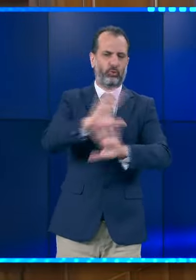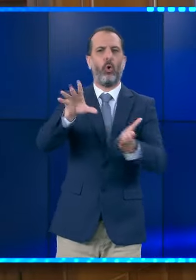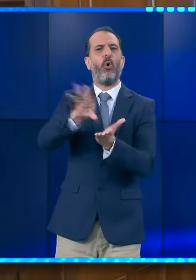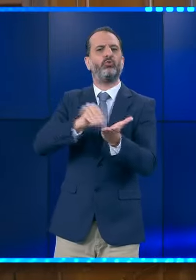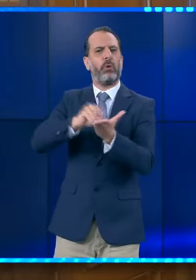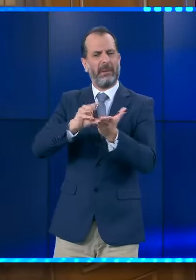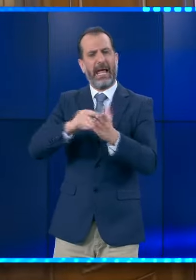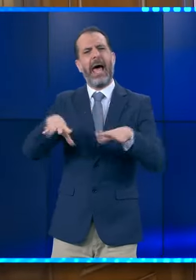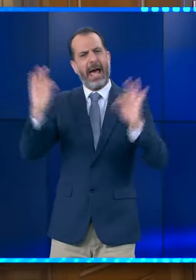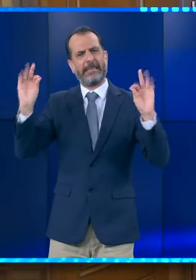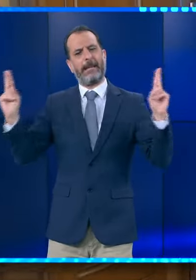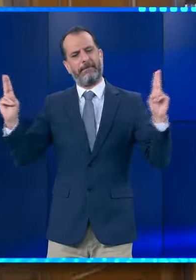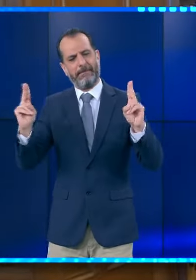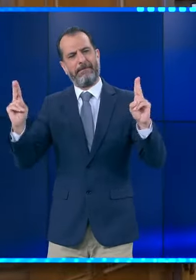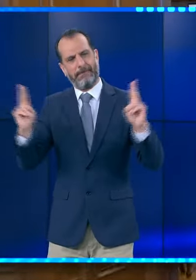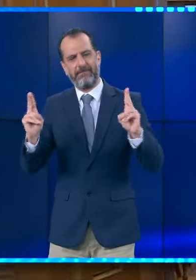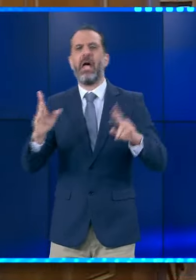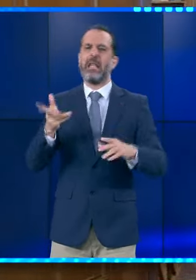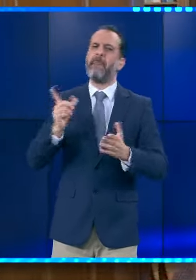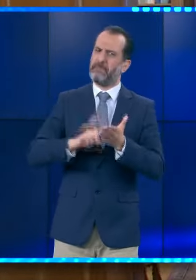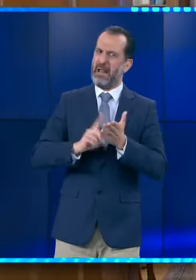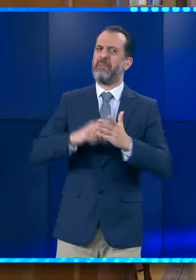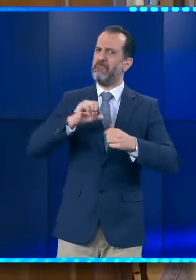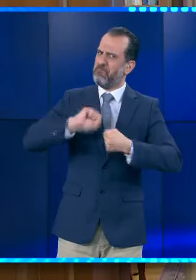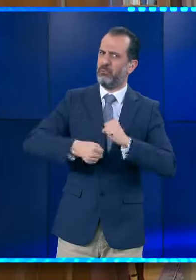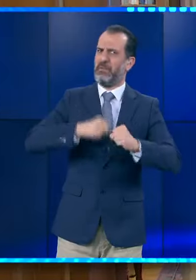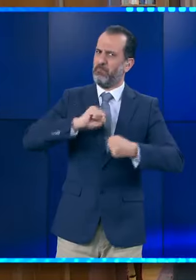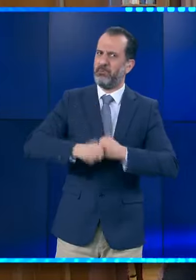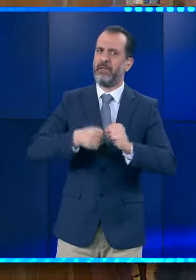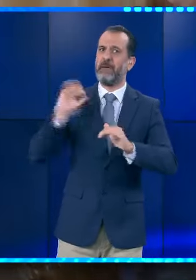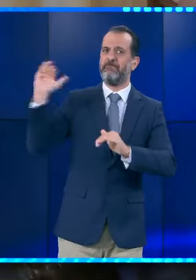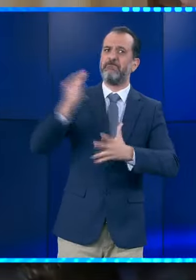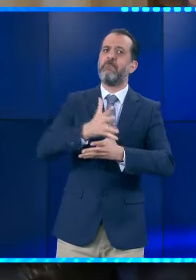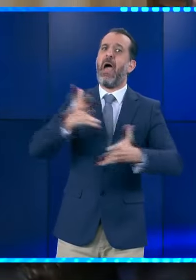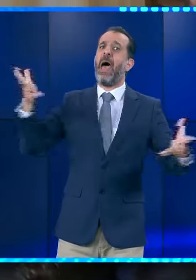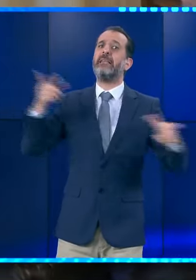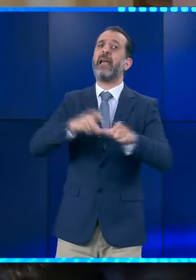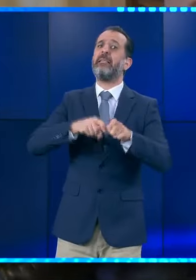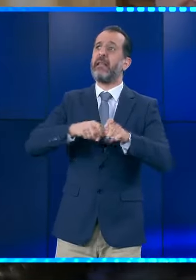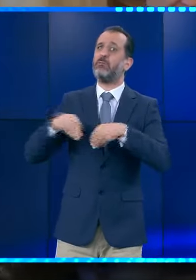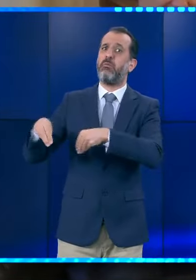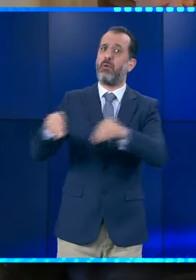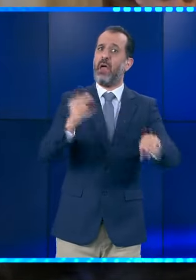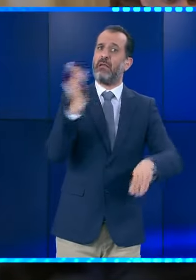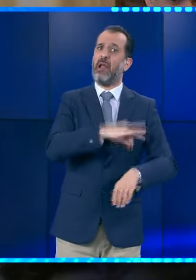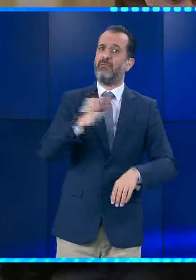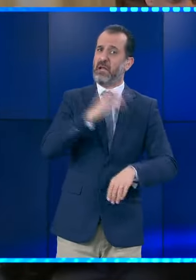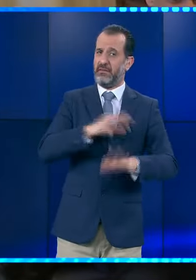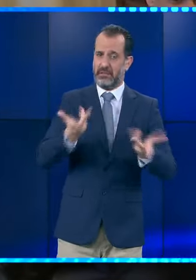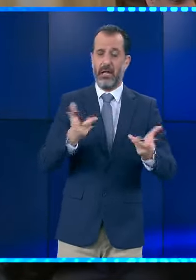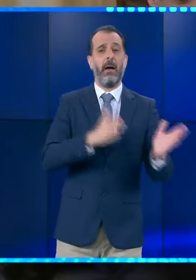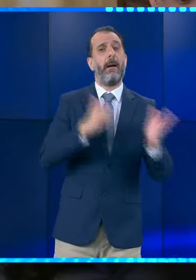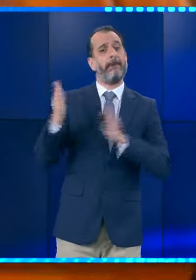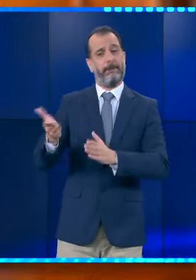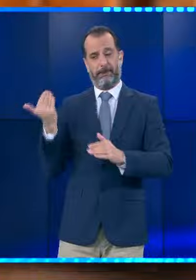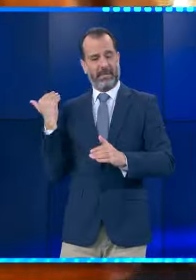σούπερ μάρκετ κάπως πέφτουν, αλλά θα συνεχίσουμε να πιέζουμε τις πολιεθνικές. Μάλιστα πριν από λίγο ήρθε και θετική απάντηση της